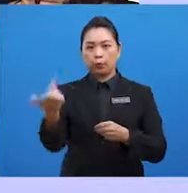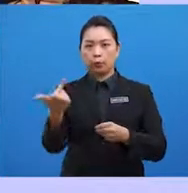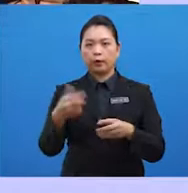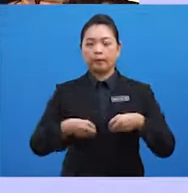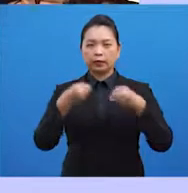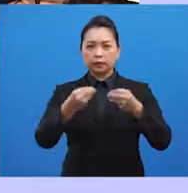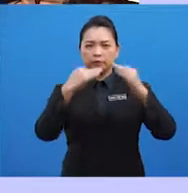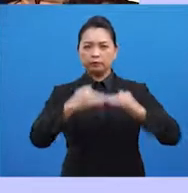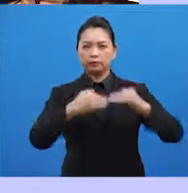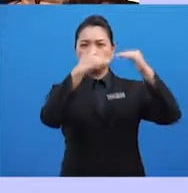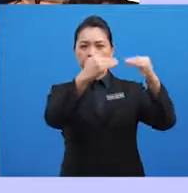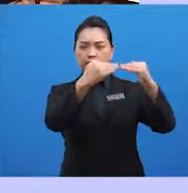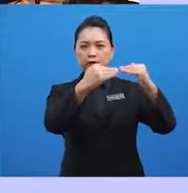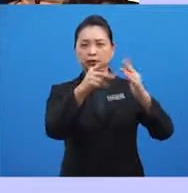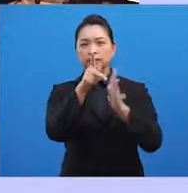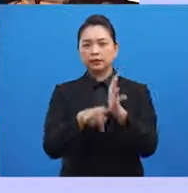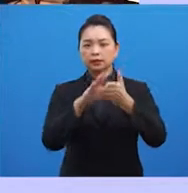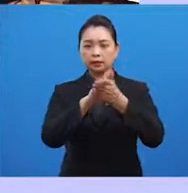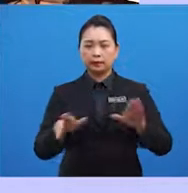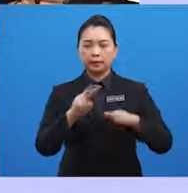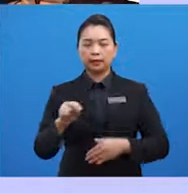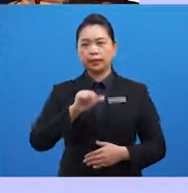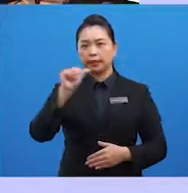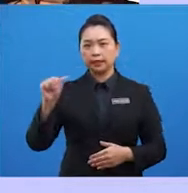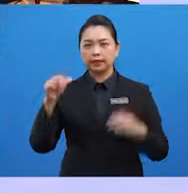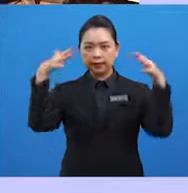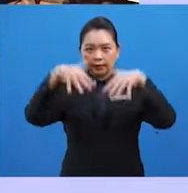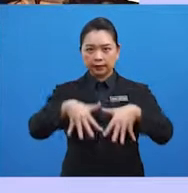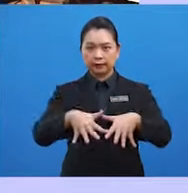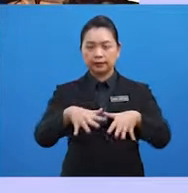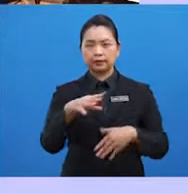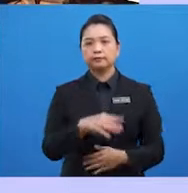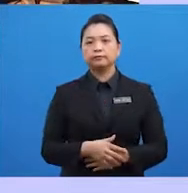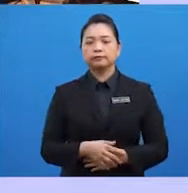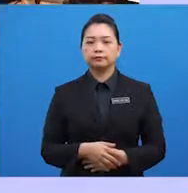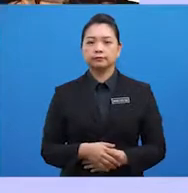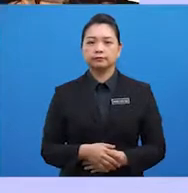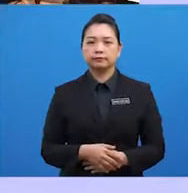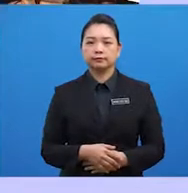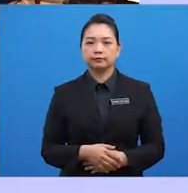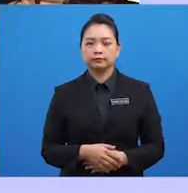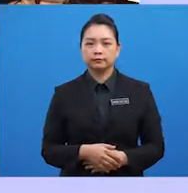meningkatkan keselamatan ASEAN dan rantau Asia Pasifik.